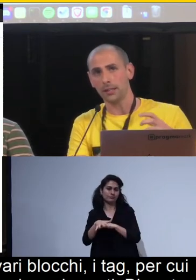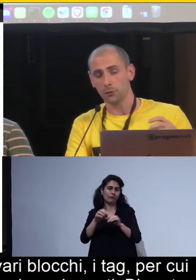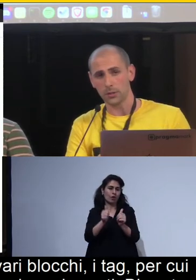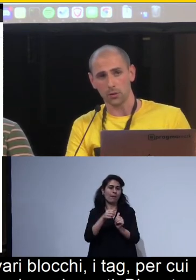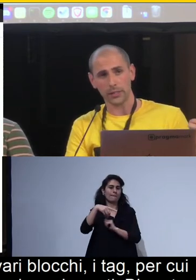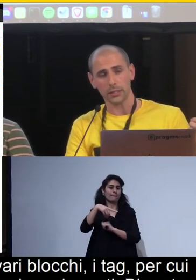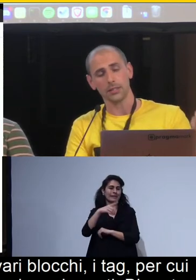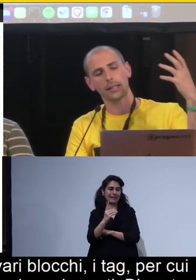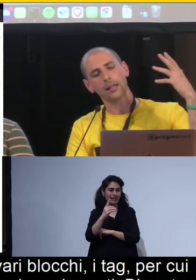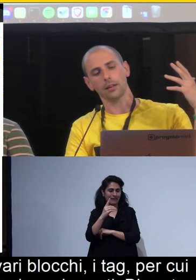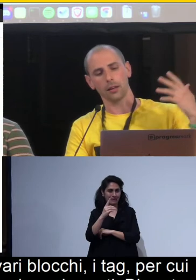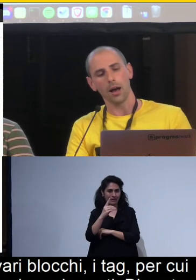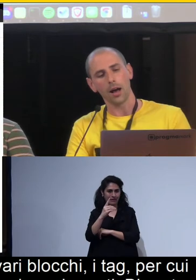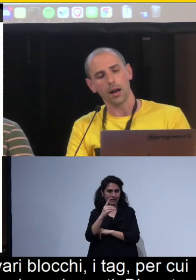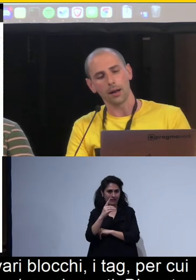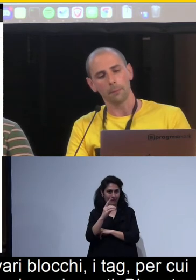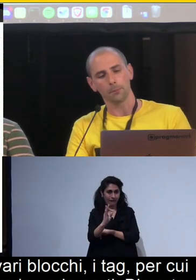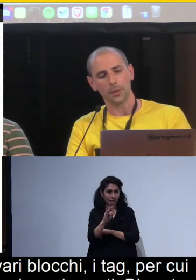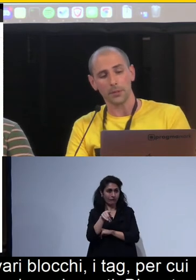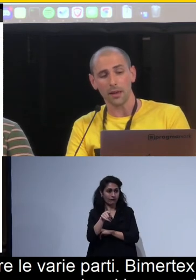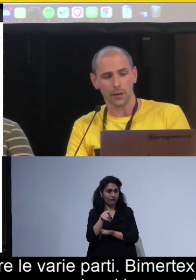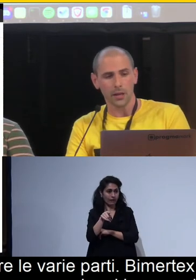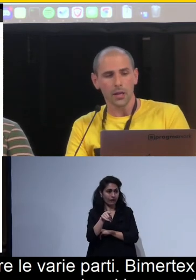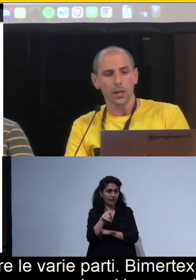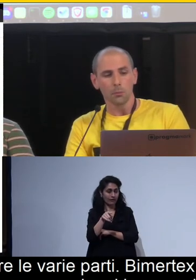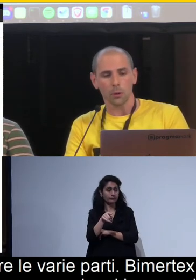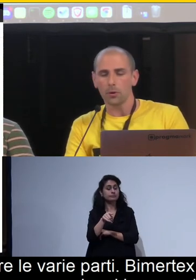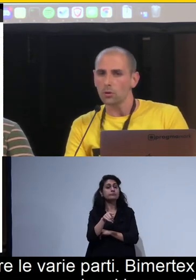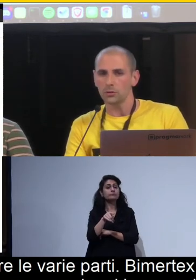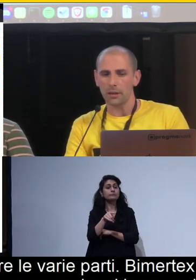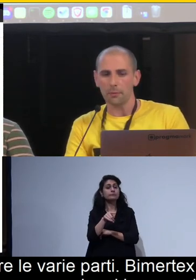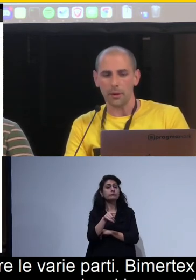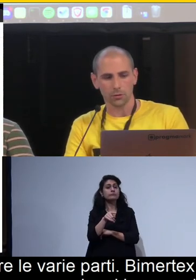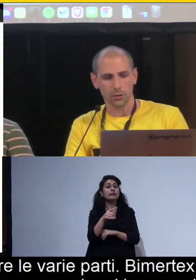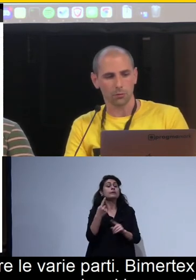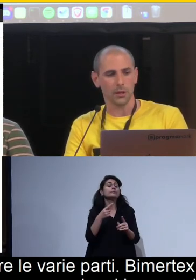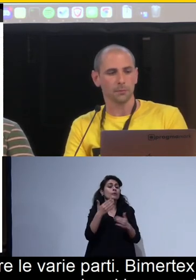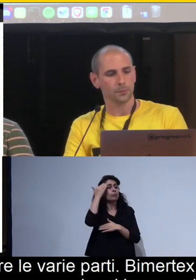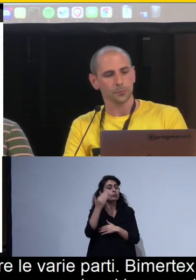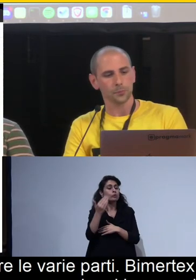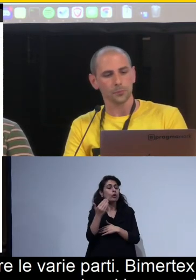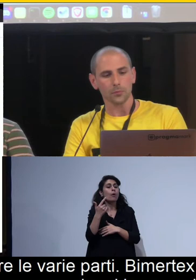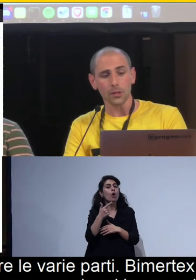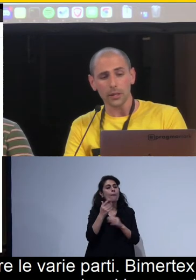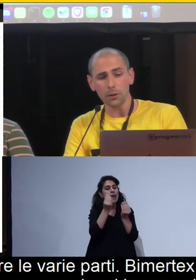e la perdita di informazione che si ha da Latec a PDF, purtroppo, non tutti gli elementi sono distinguibili.